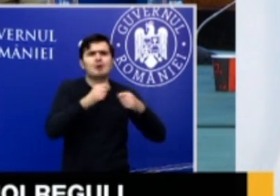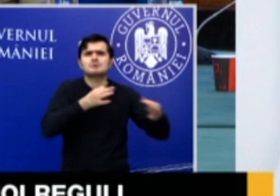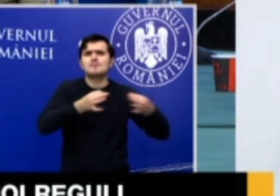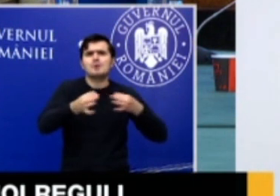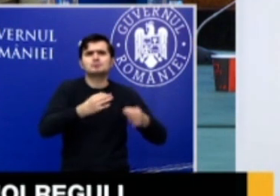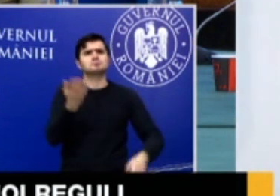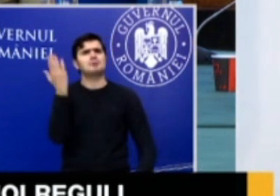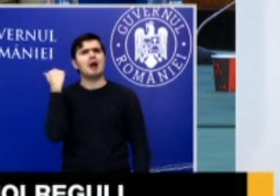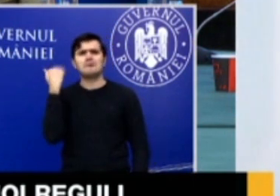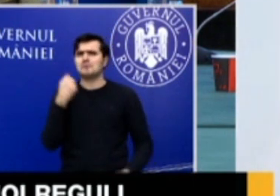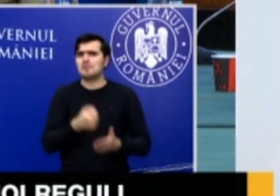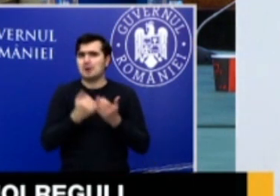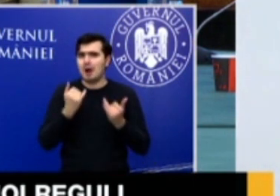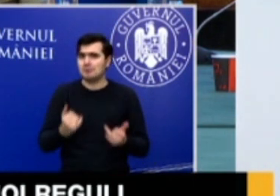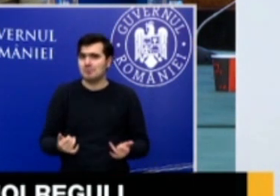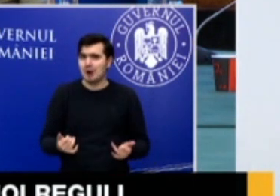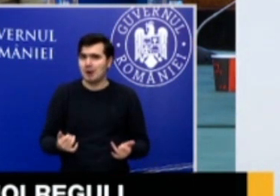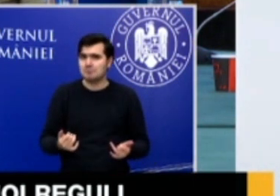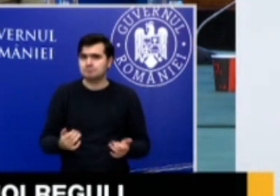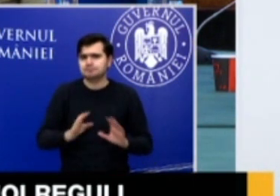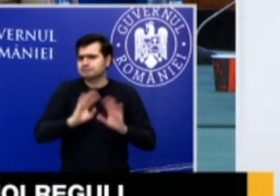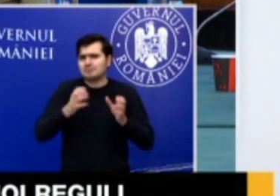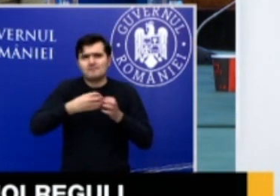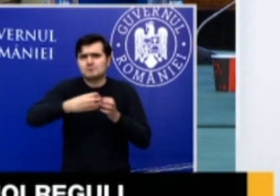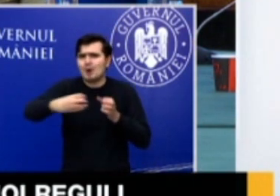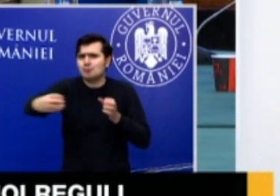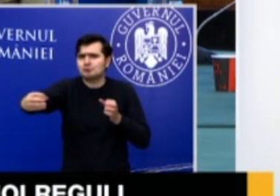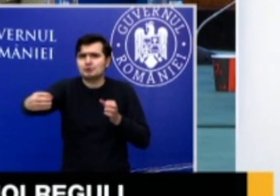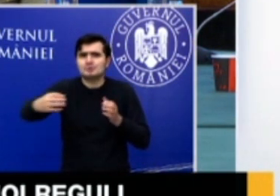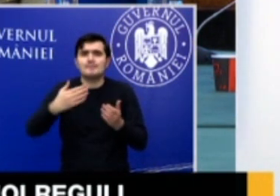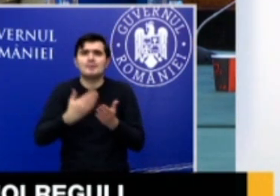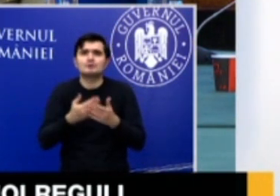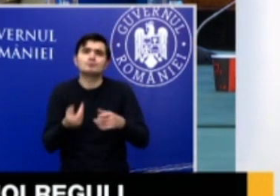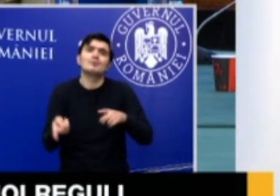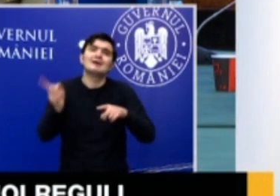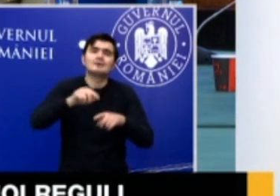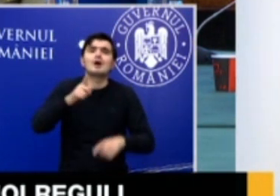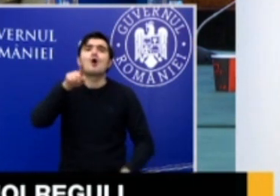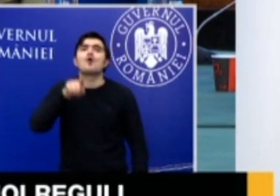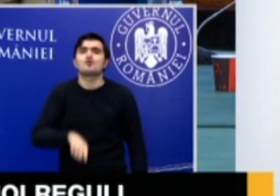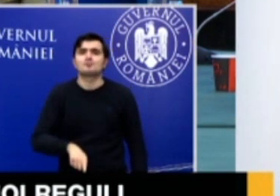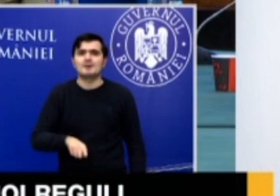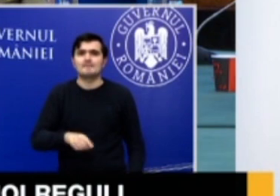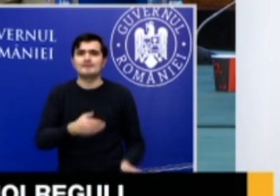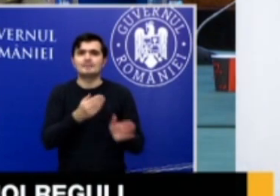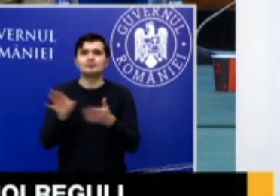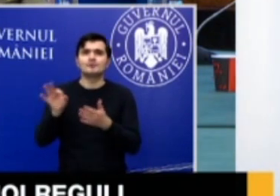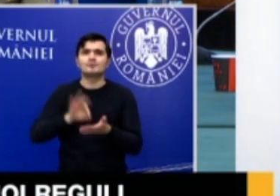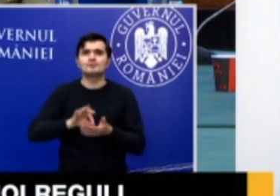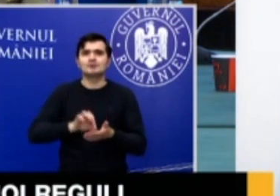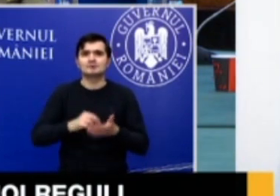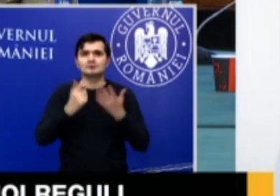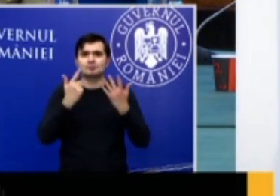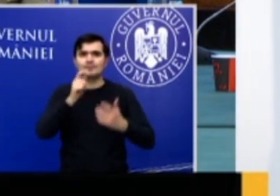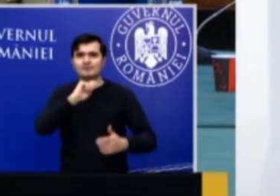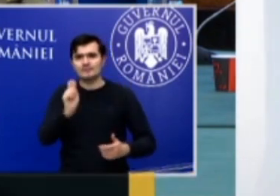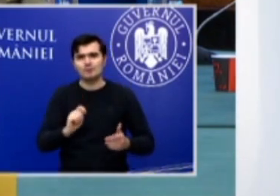aspectele care au fost până acum au fost prelungite timp de o lună, începând cu 7 februarie.